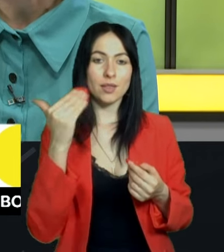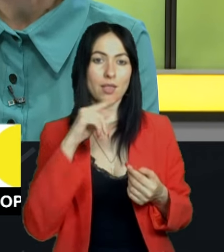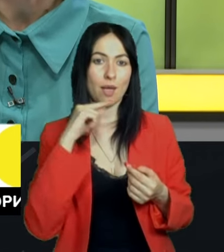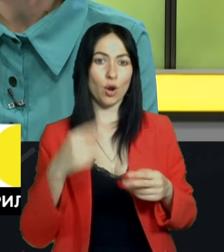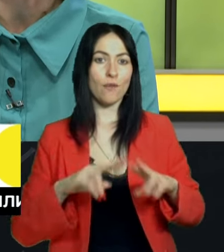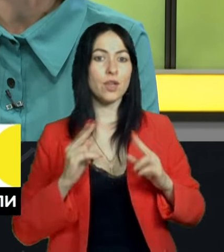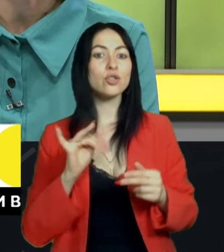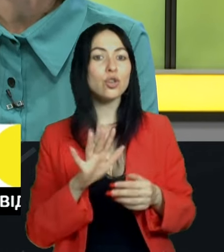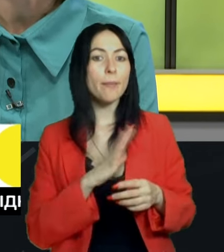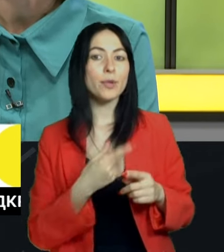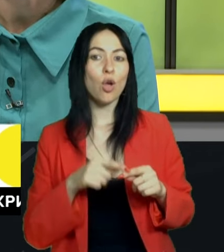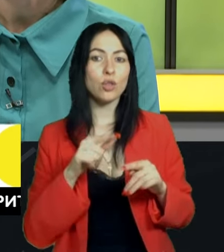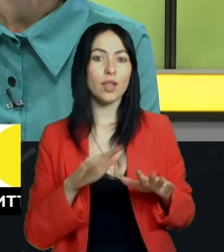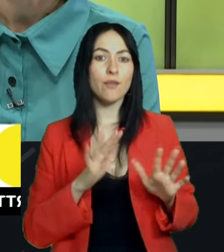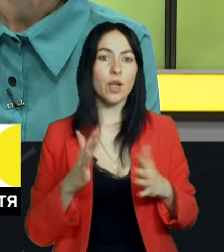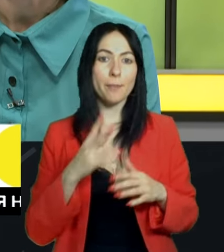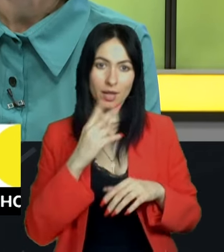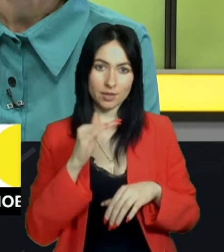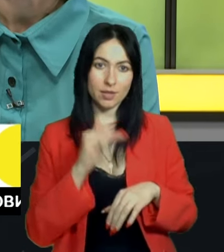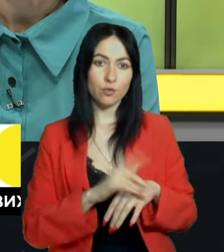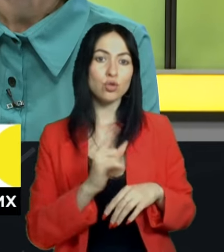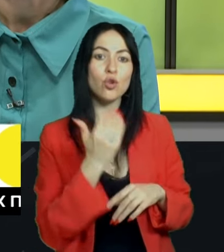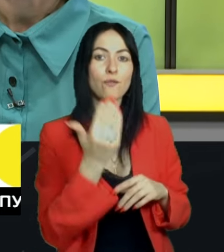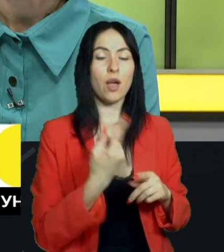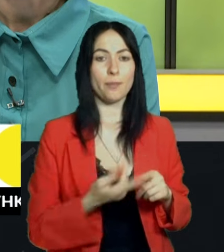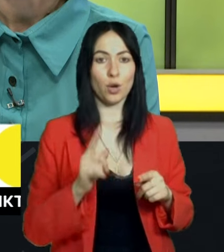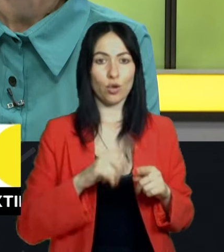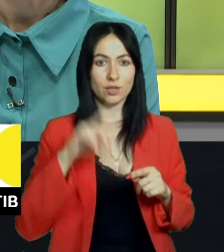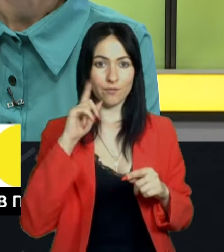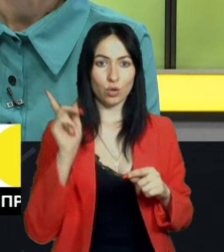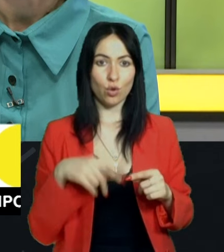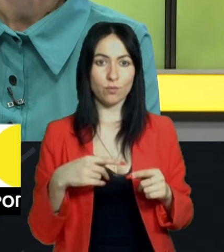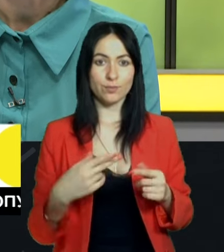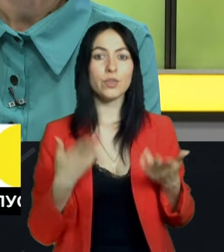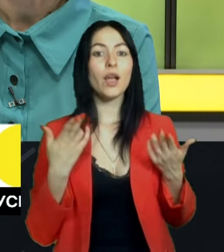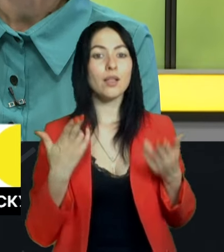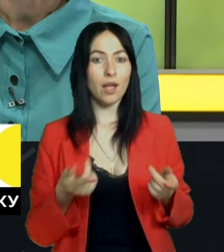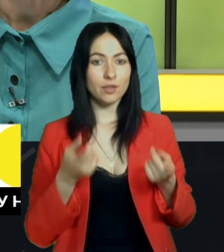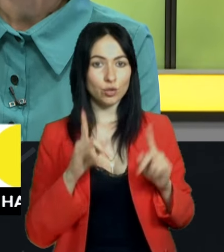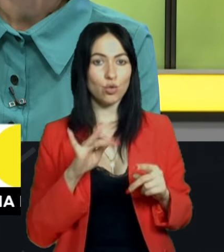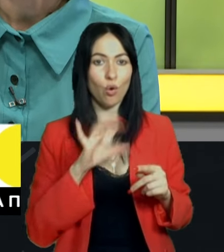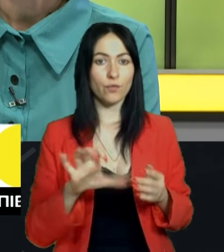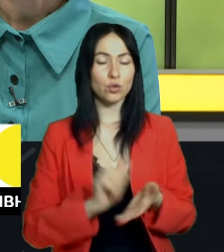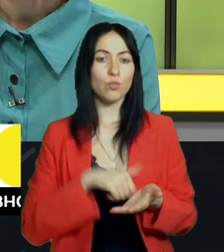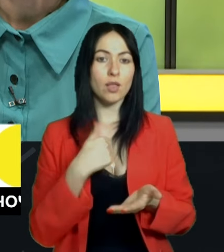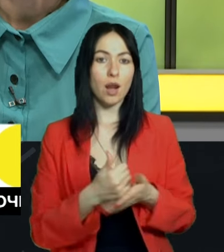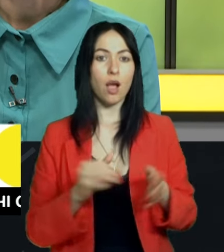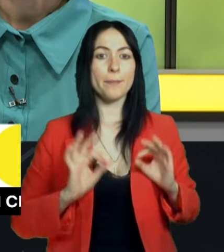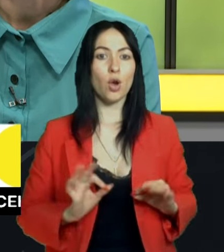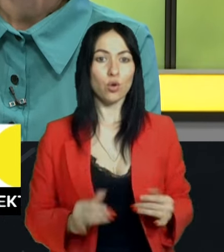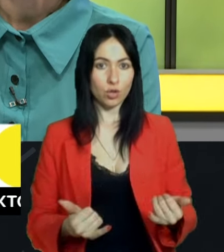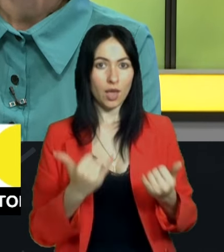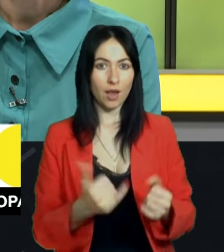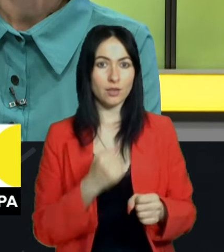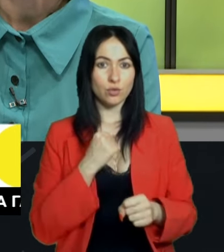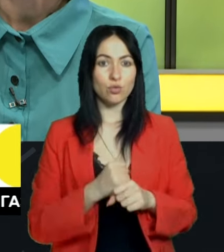зафіксовані? Що вам про це відомо? Так, дійсно, Офісом Генерального прокурора наразі здійснюється процесуальне